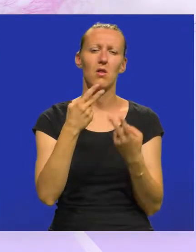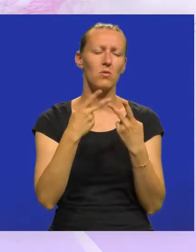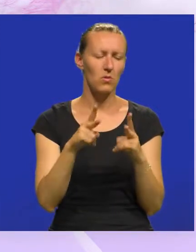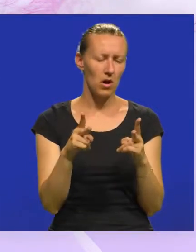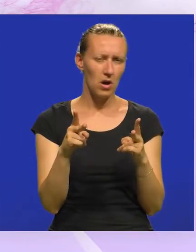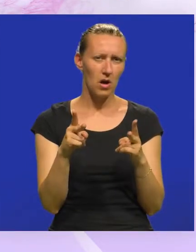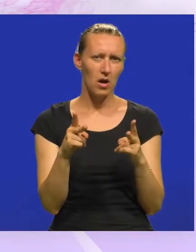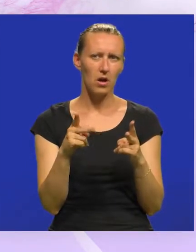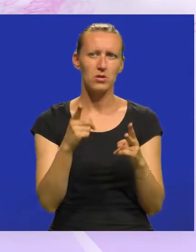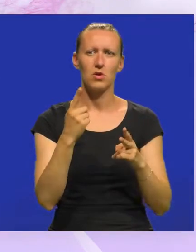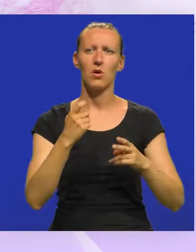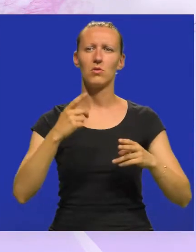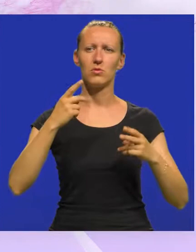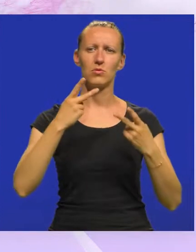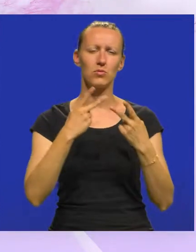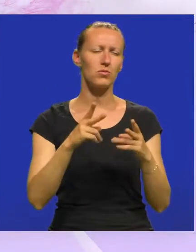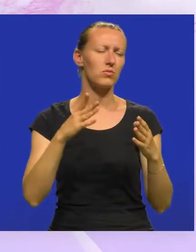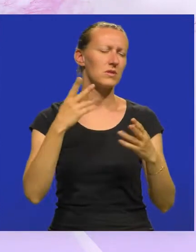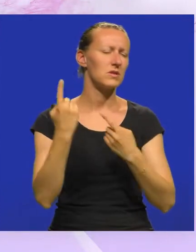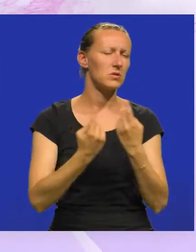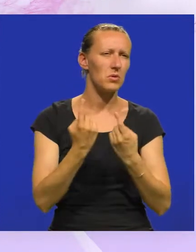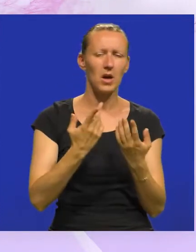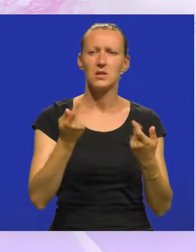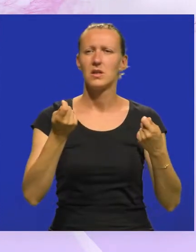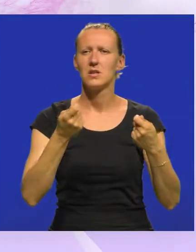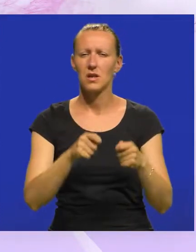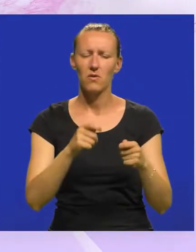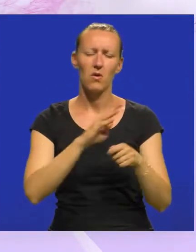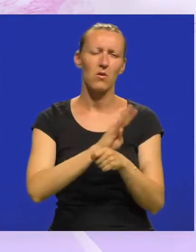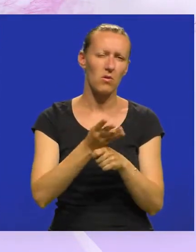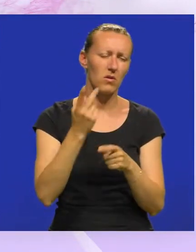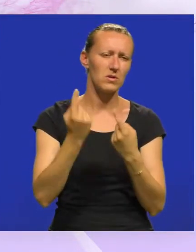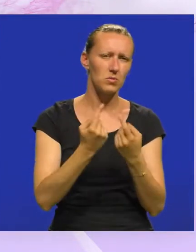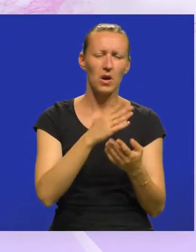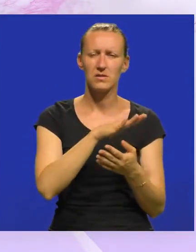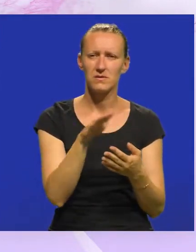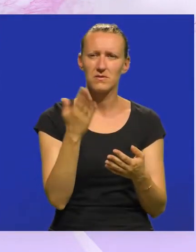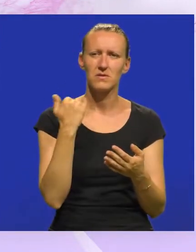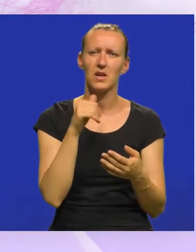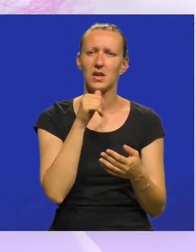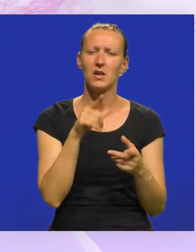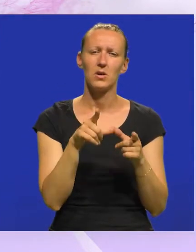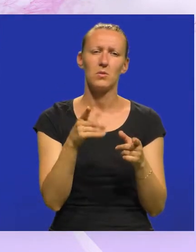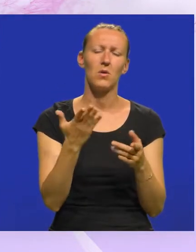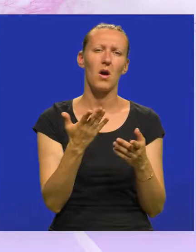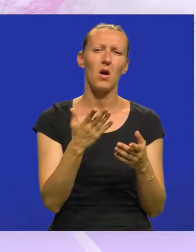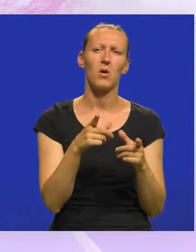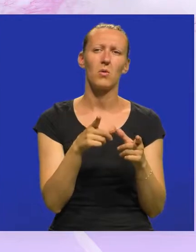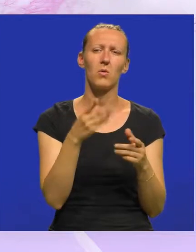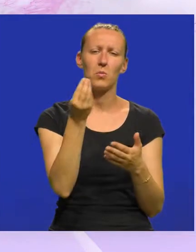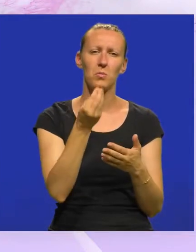način pod čudnim okolnostima, lockdowna u biti i kao